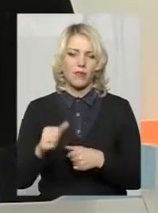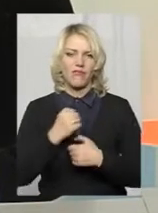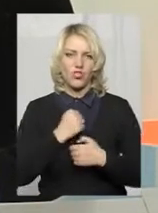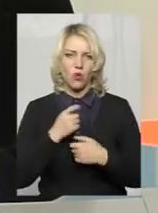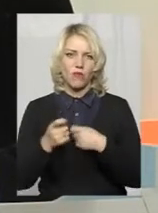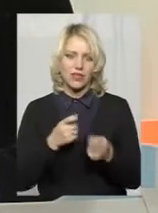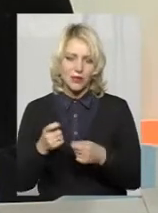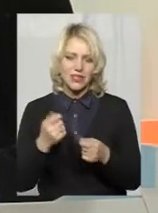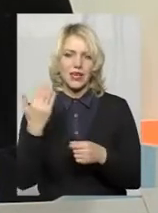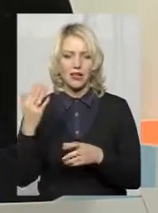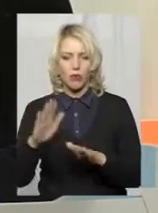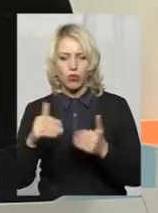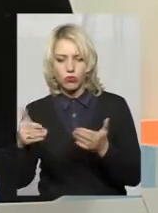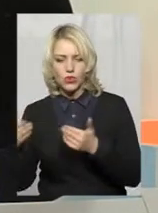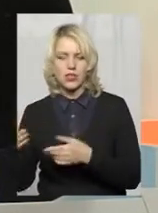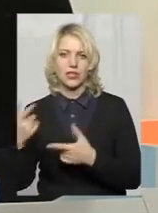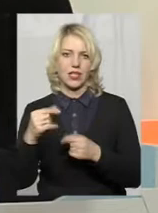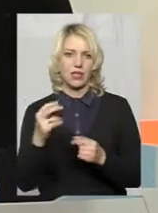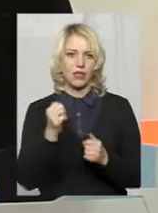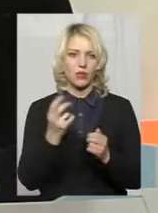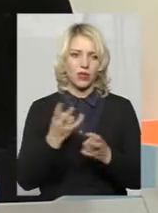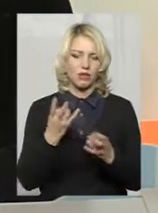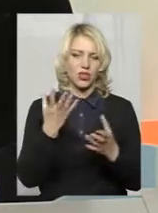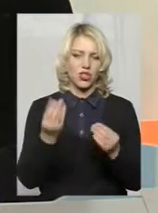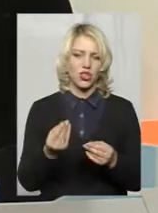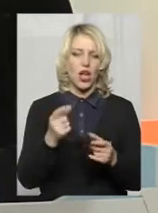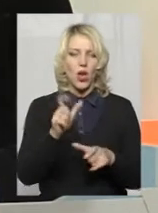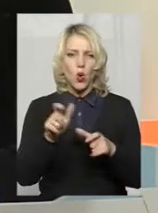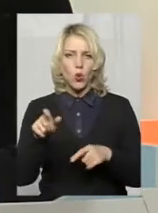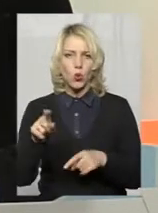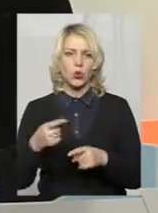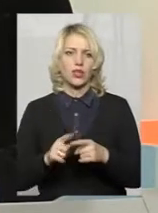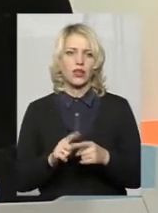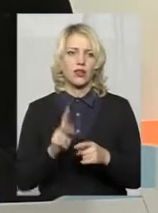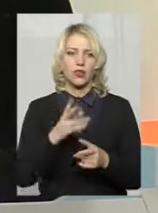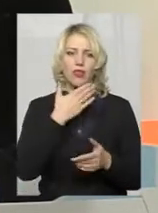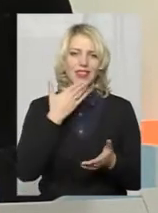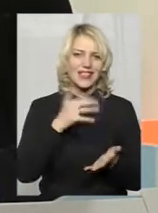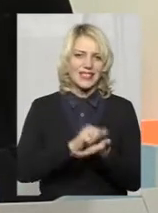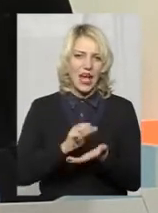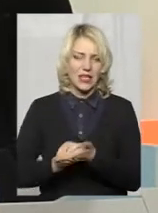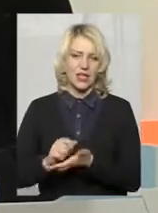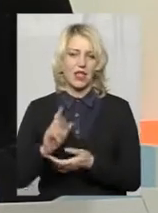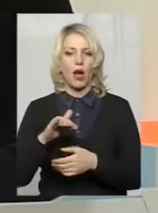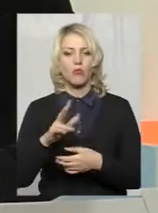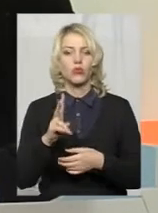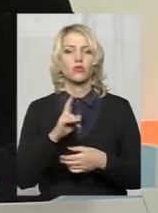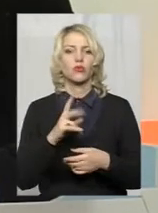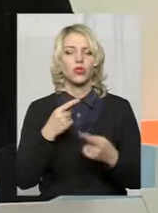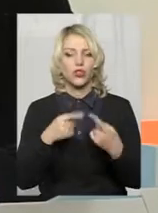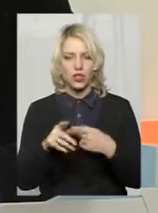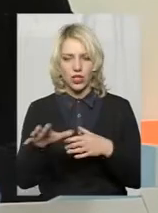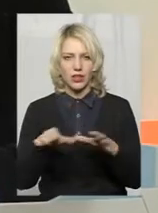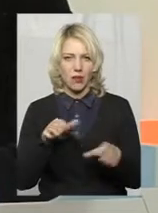пропозиції скидаються по районам, де потрібнося люди, дивляться, де є люди не зайняті, в першу чергу, а вже потім беруться люди, які зайняті. Це